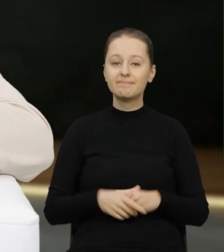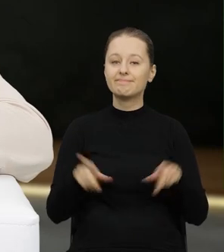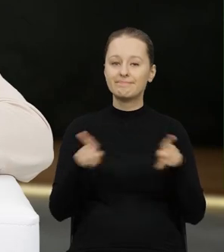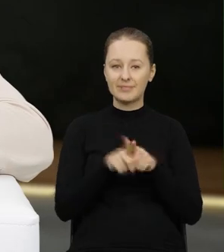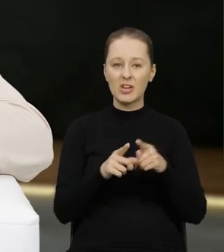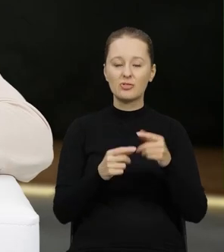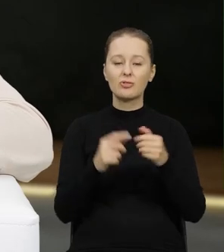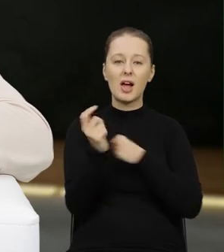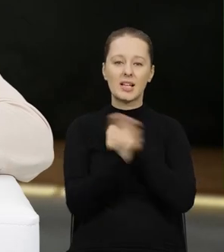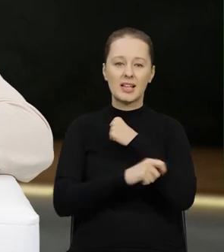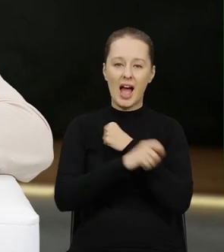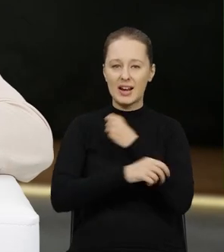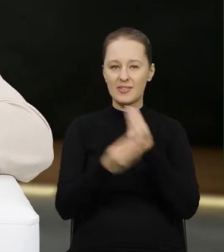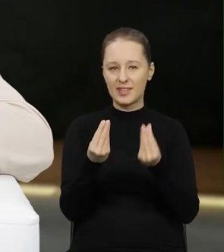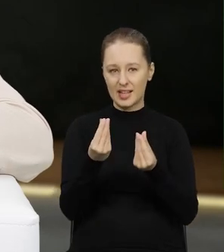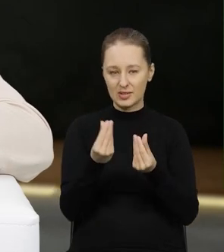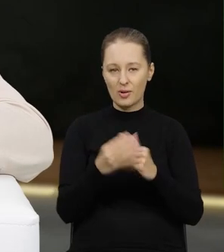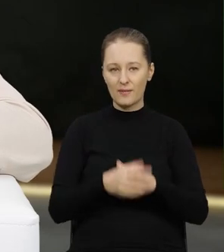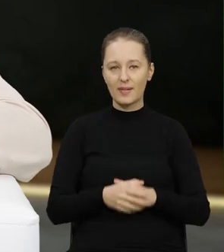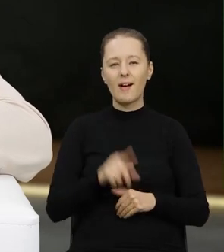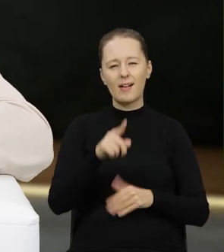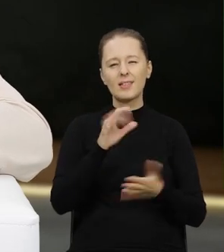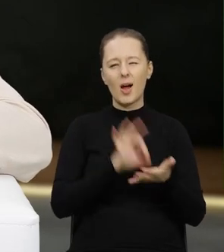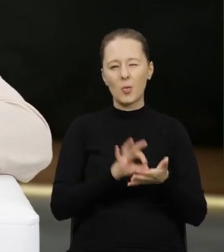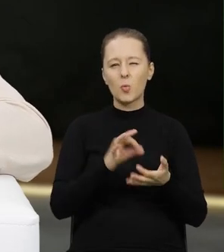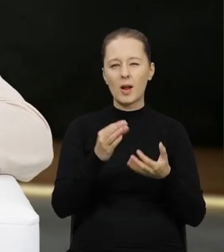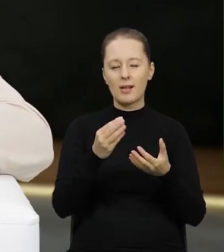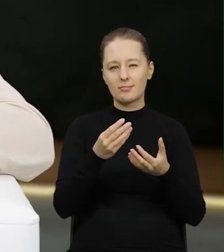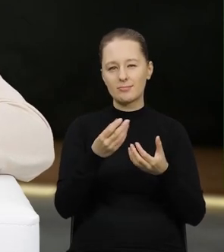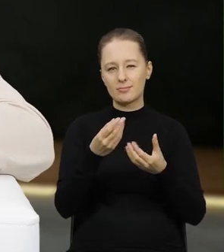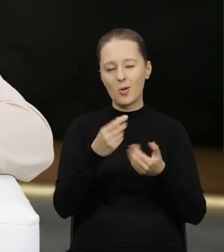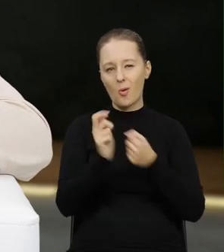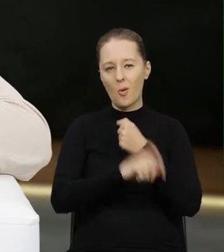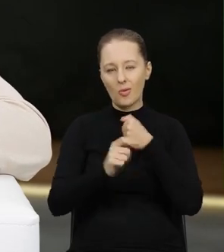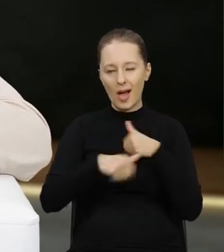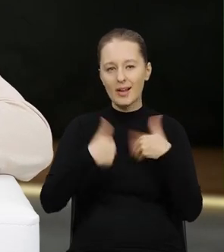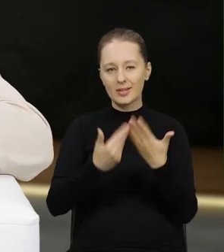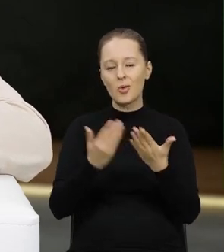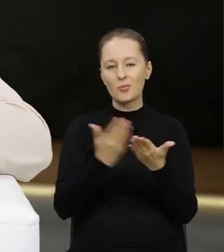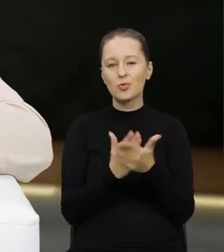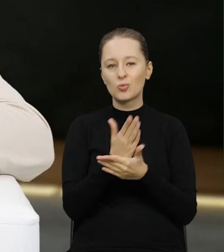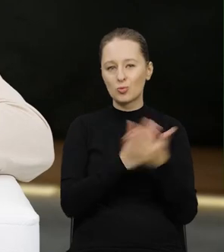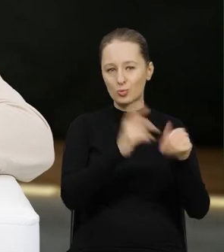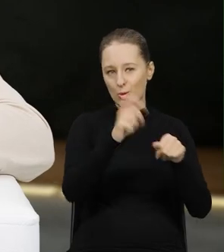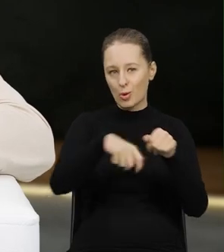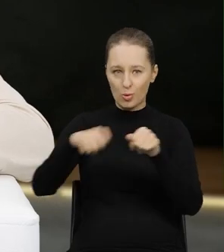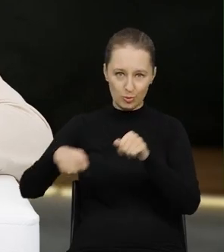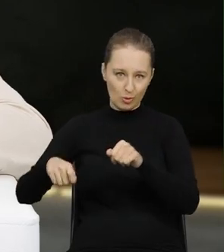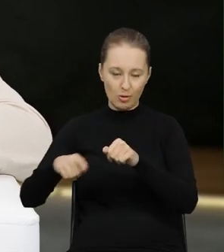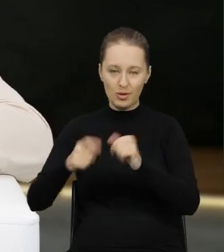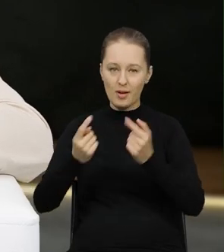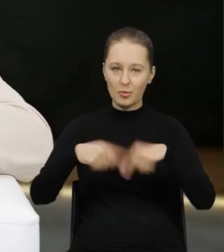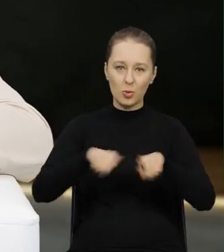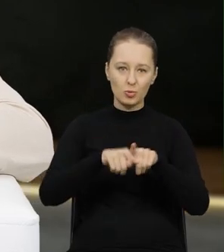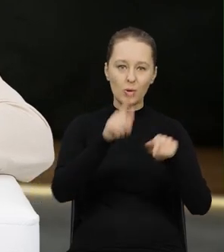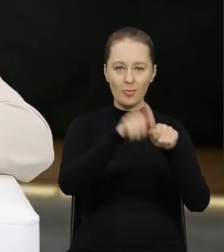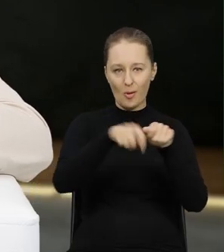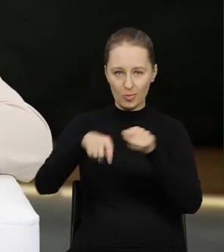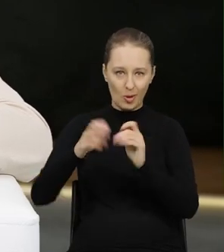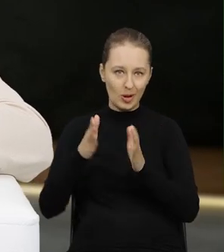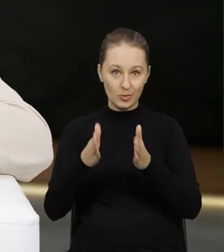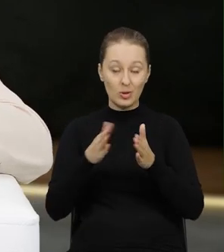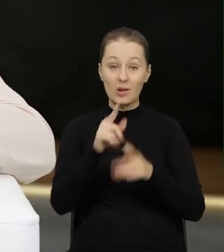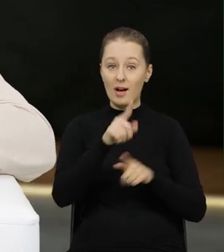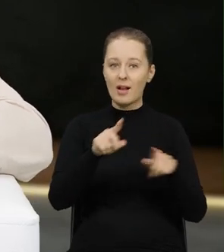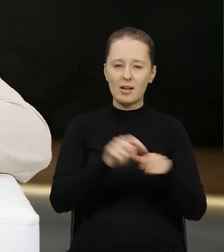Również są to kary finansowe, ale te akurat kary są nakładane przez inne służby kontrolne, które dokonują tych kontroli drogowych, ale